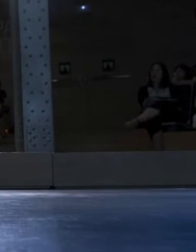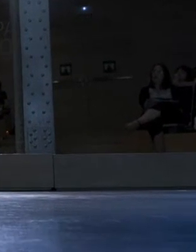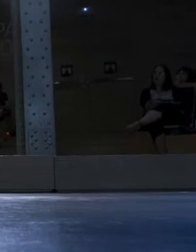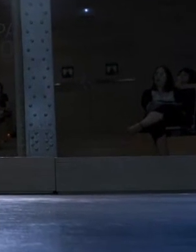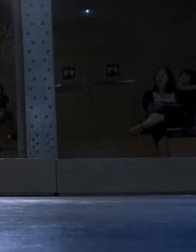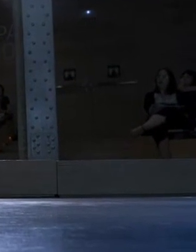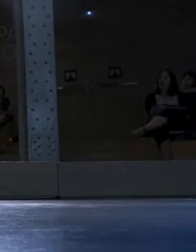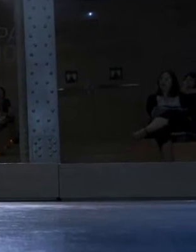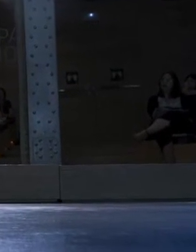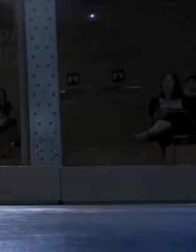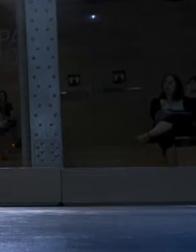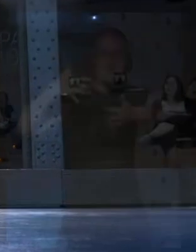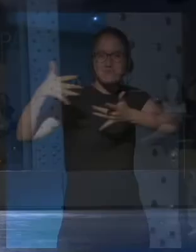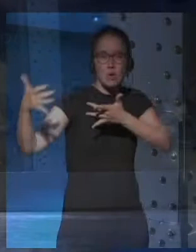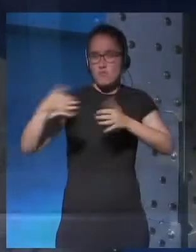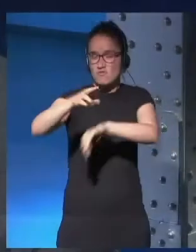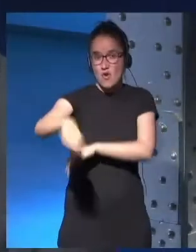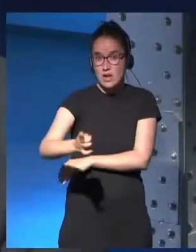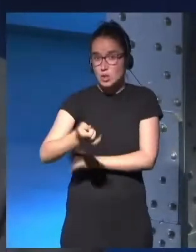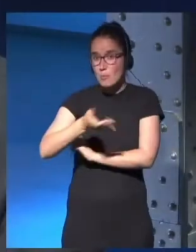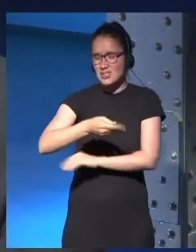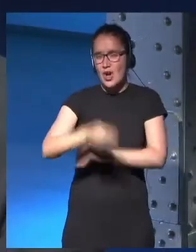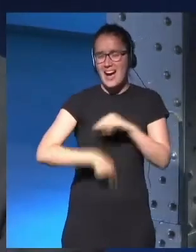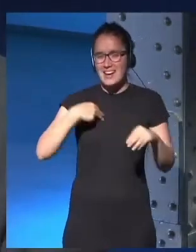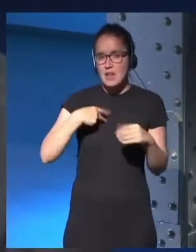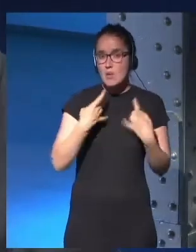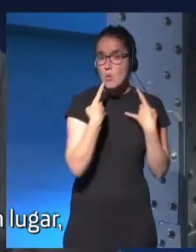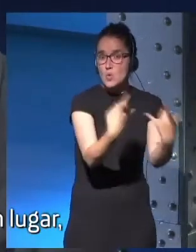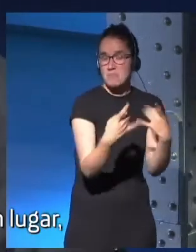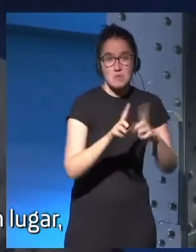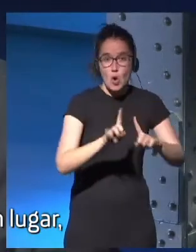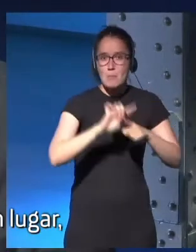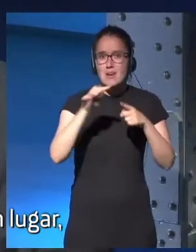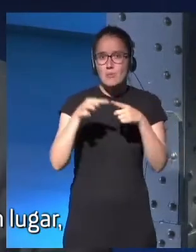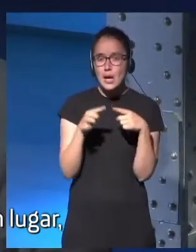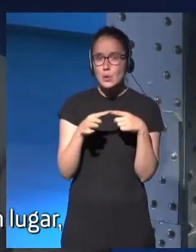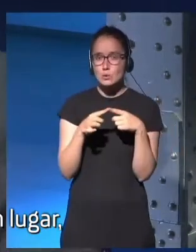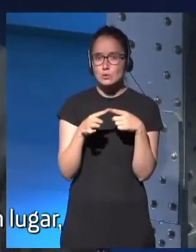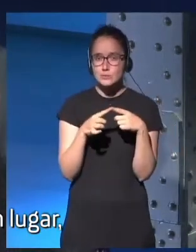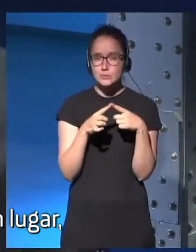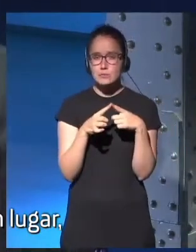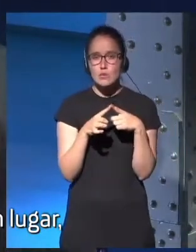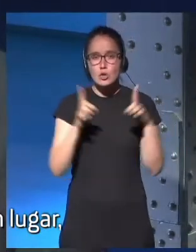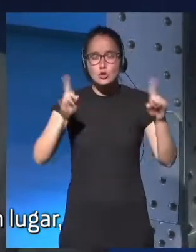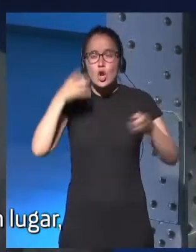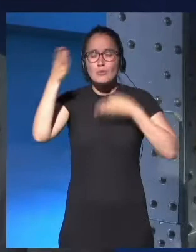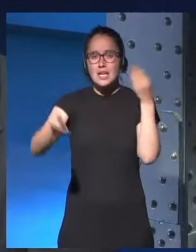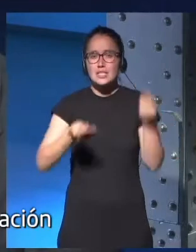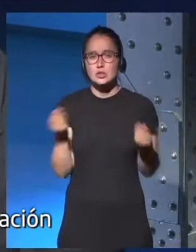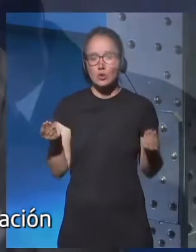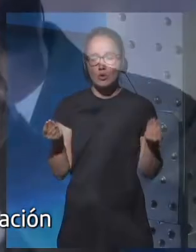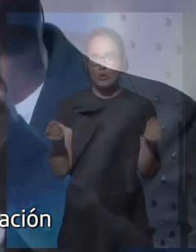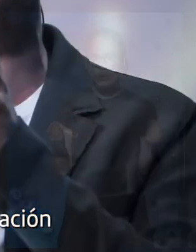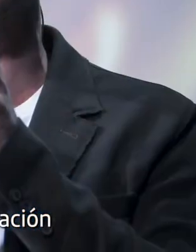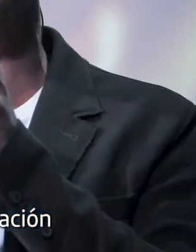il faut qu'il aime ce prochain livre. Je pense d'abord à mon envie, mais je pense à ce lecteur qui est quelque part